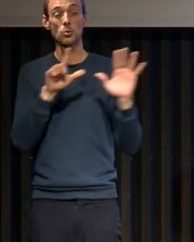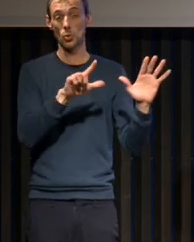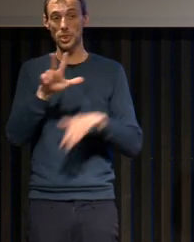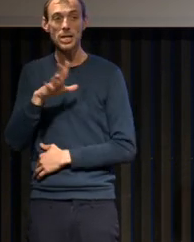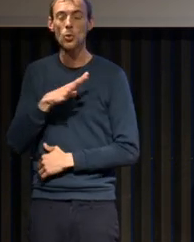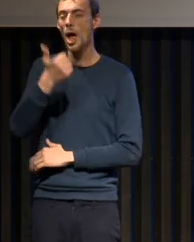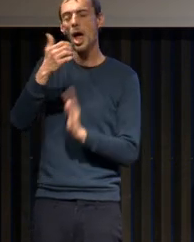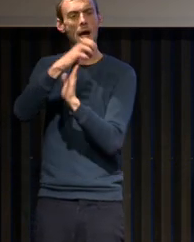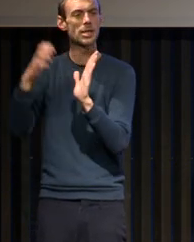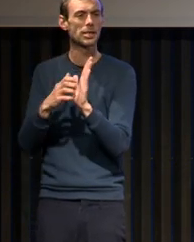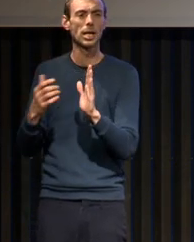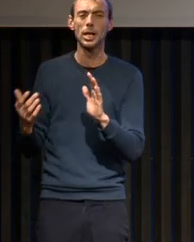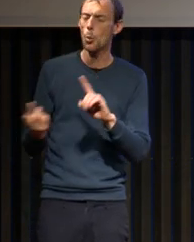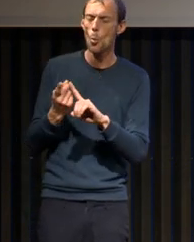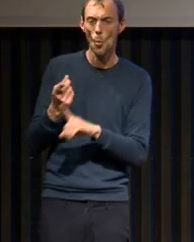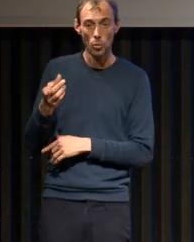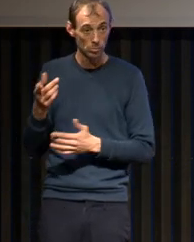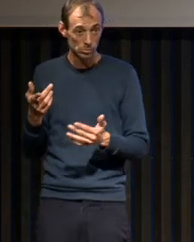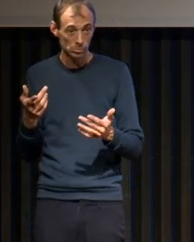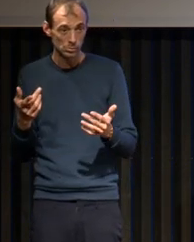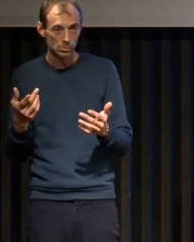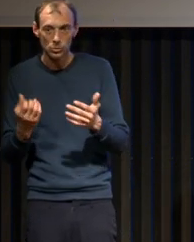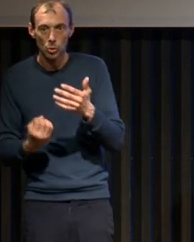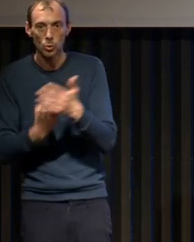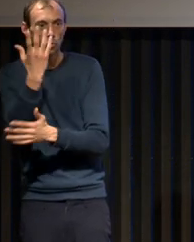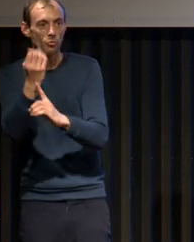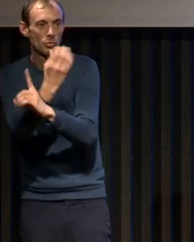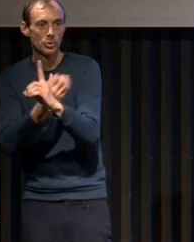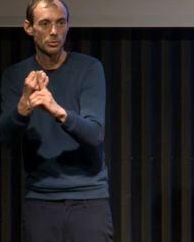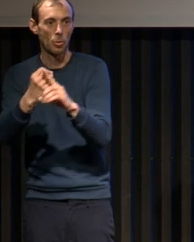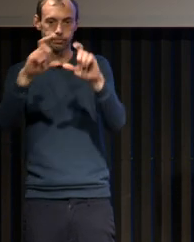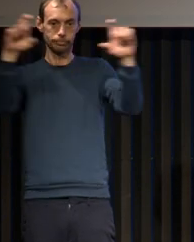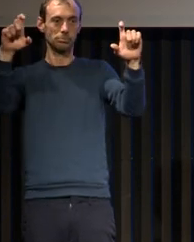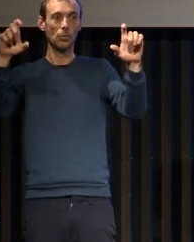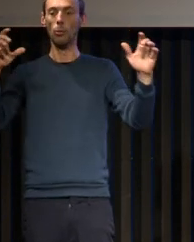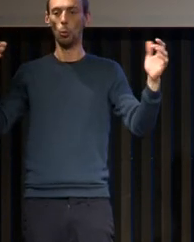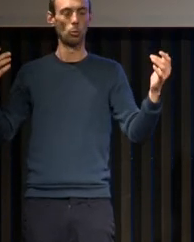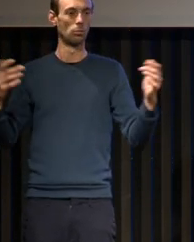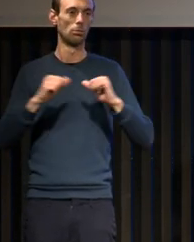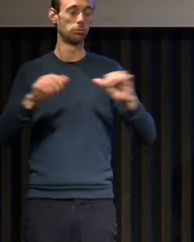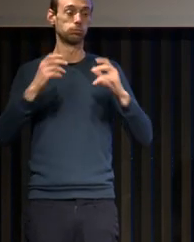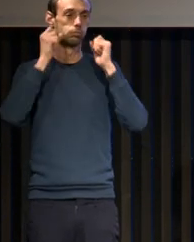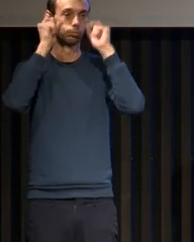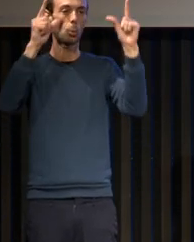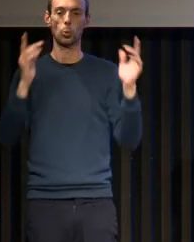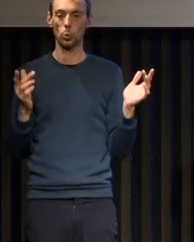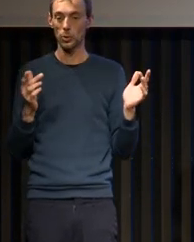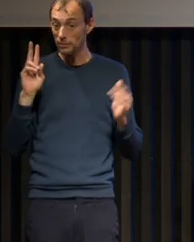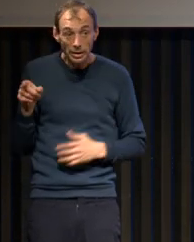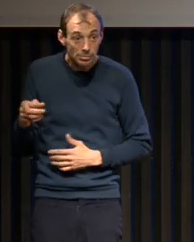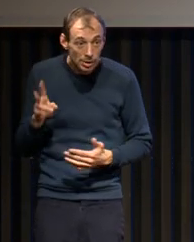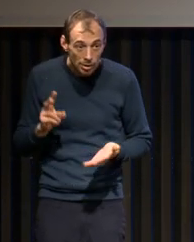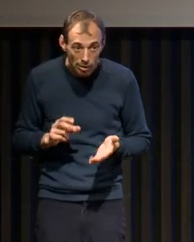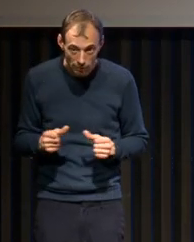important sur les apnées du sommeil, un nouveau syndrome. En fait, il publie presque un copier-coller